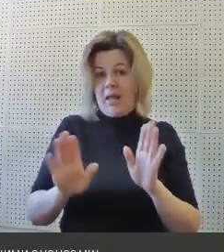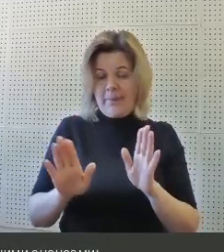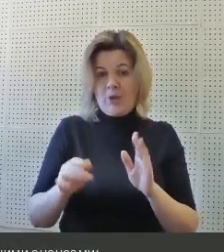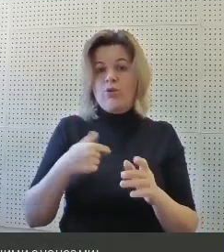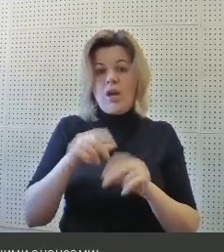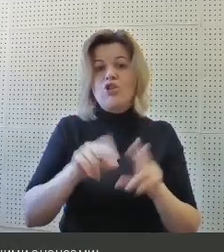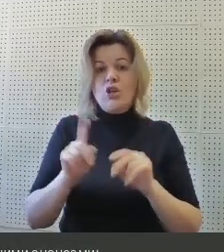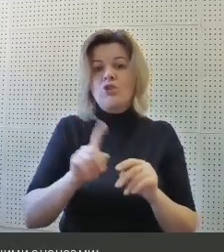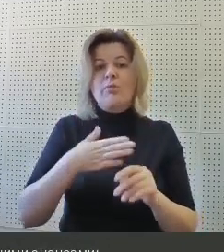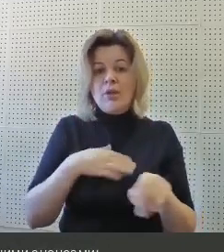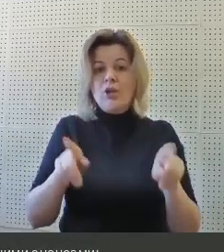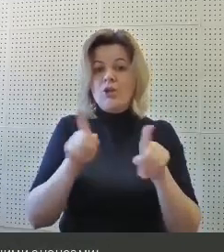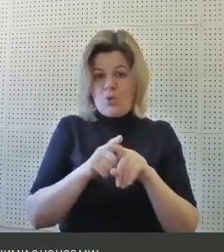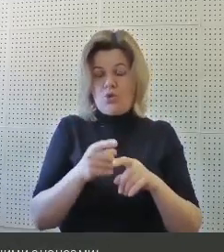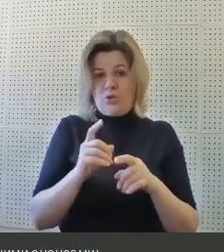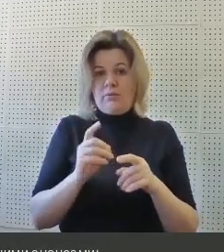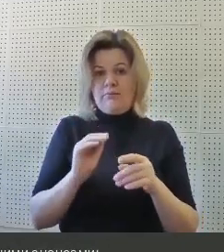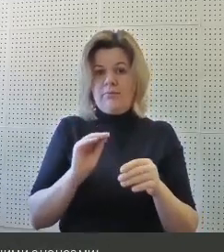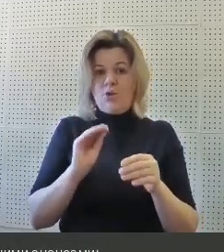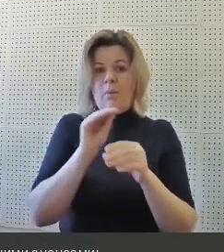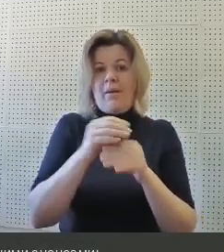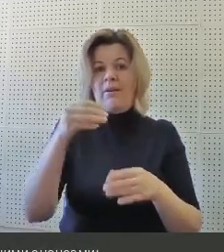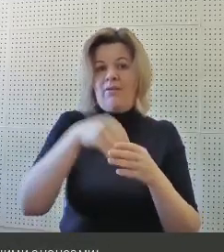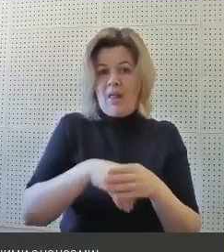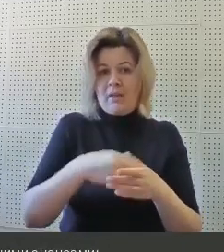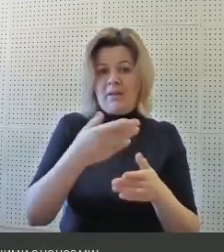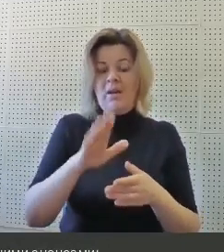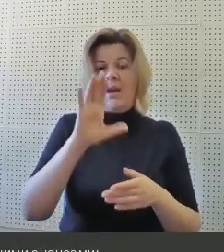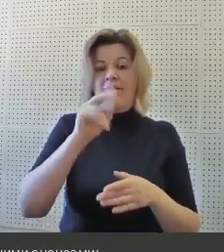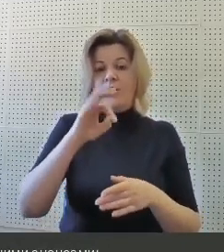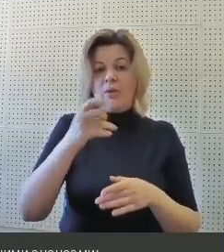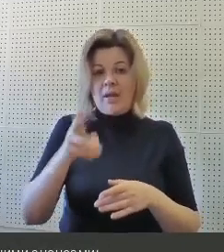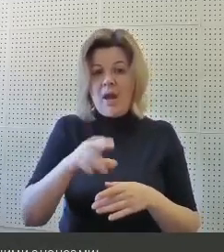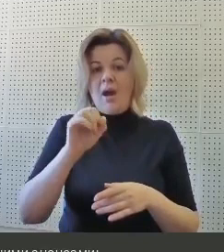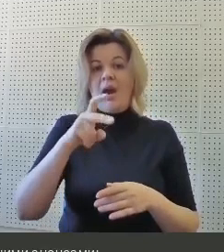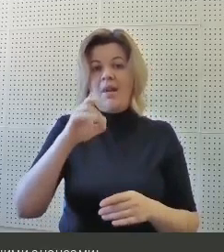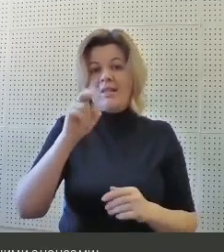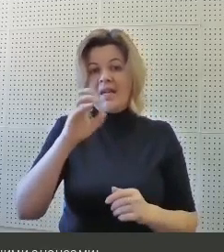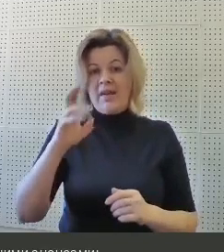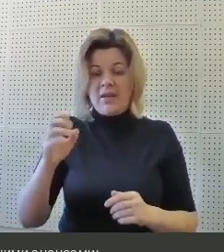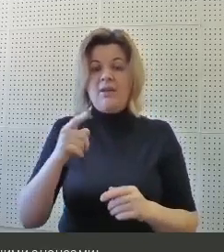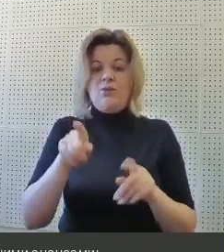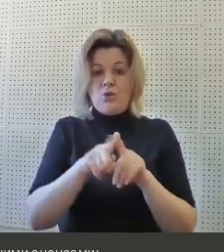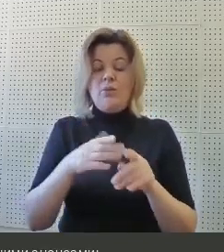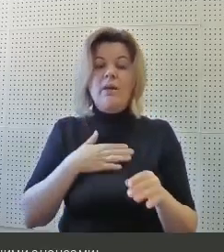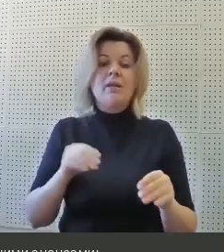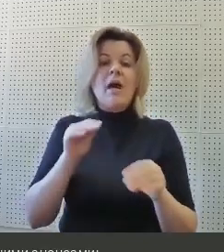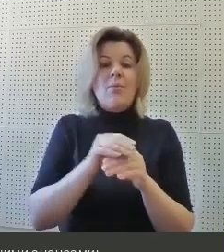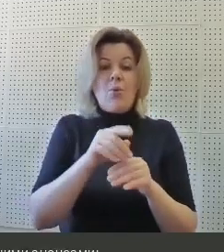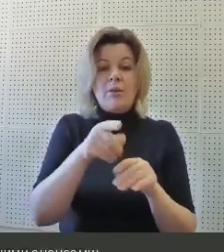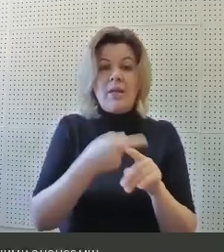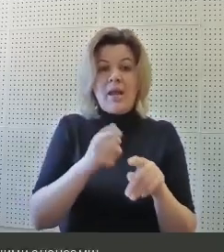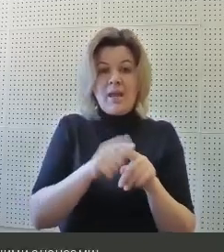потому что я считаю, что мы внесли тоже вклад вот Виктория Алексеевна в частности в плане того, что мы дополнили